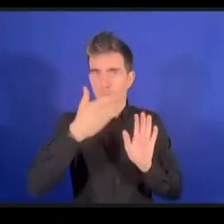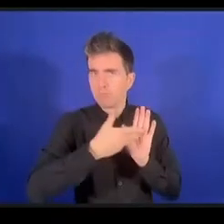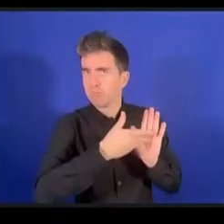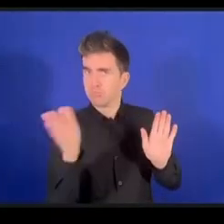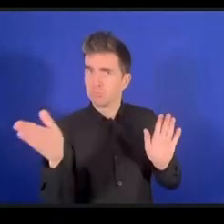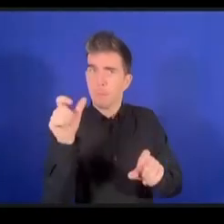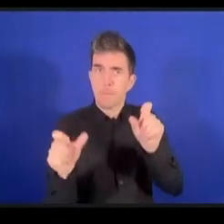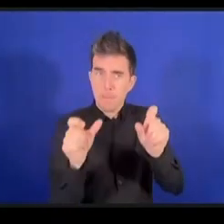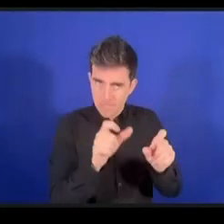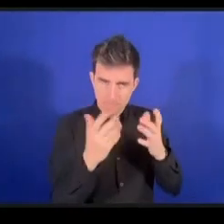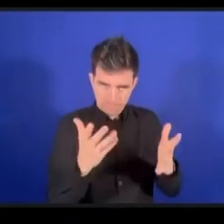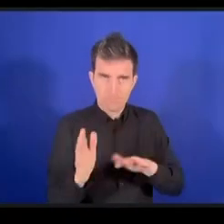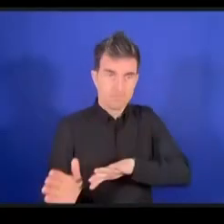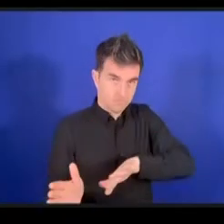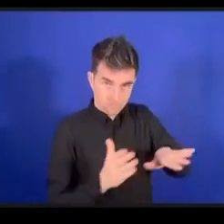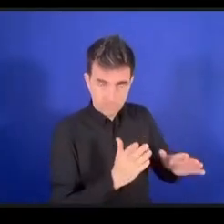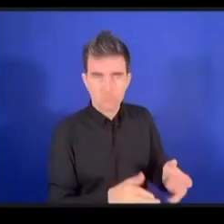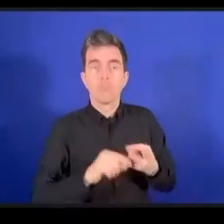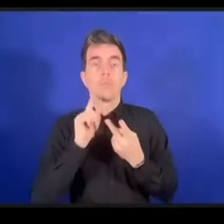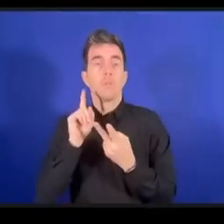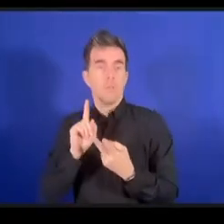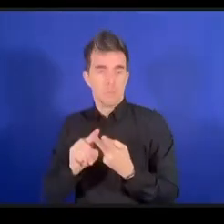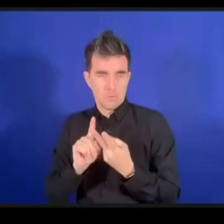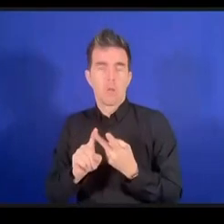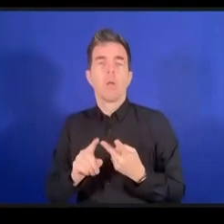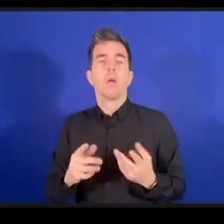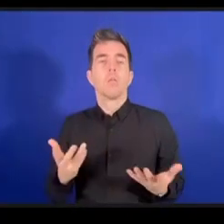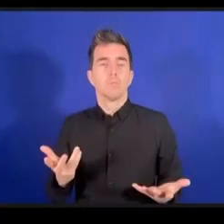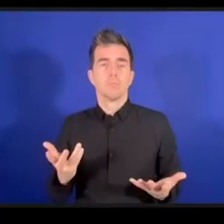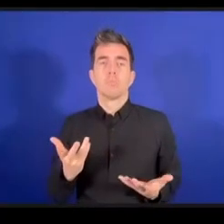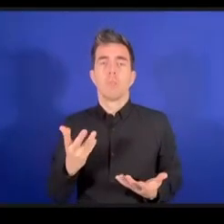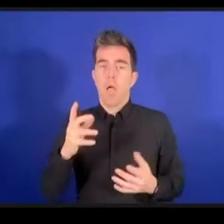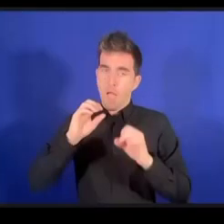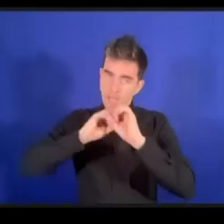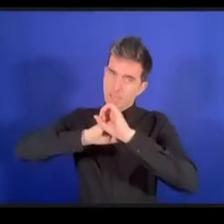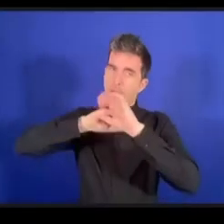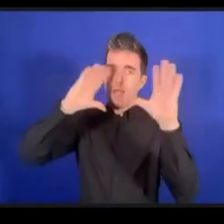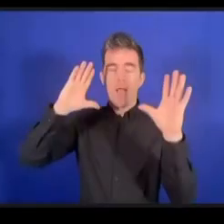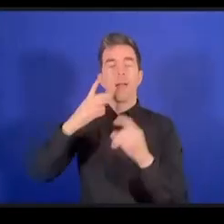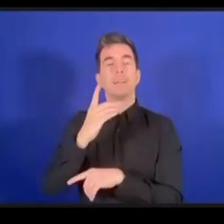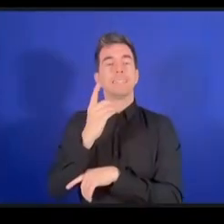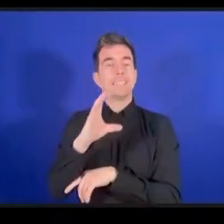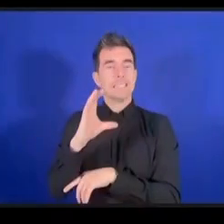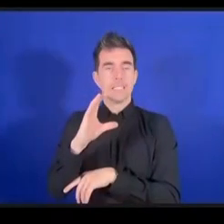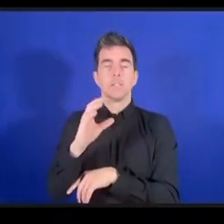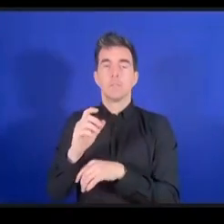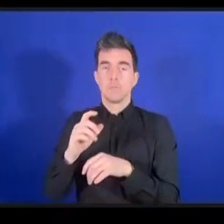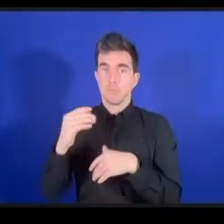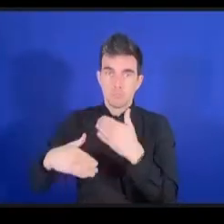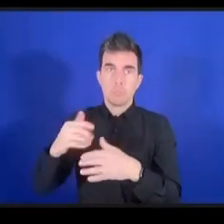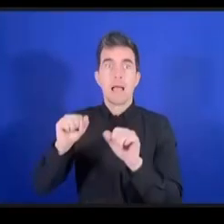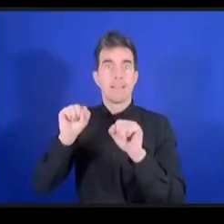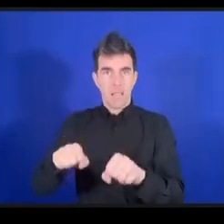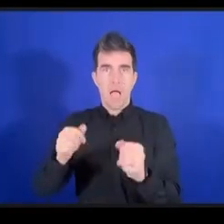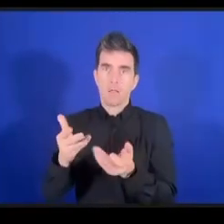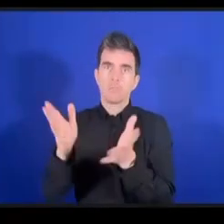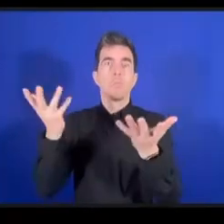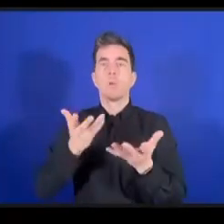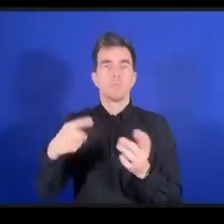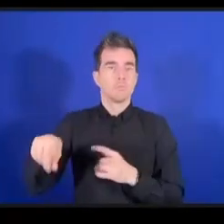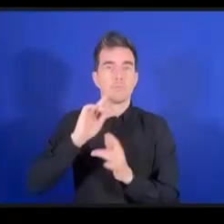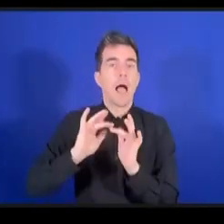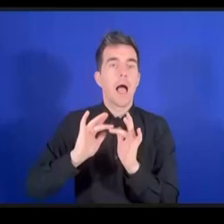بأن الإتلافات كلها يمكن أن تجعل الحوكمة مجالا للممارسة